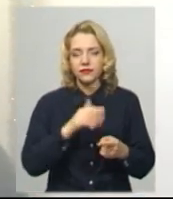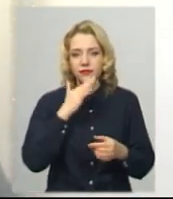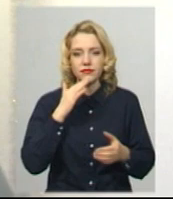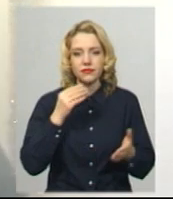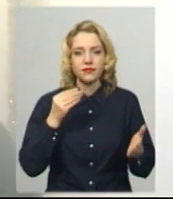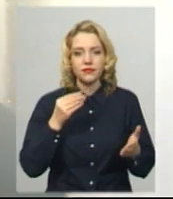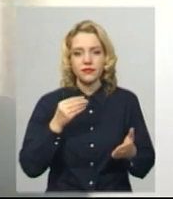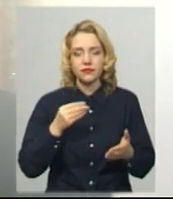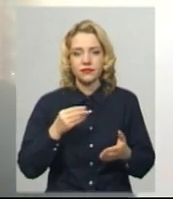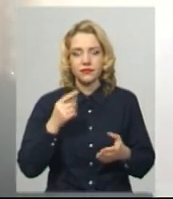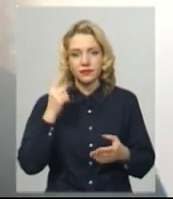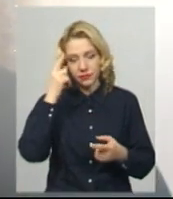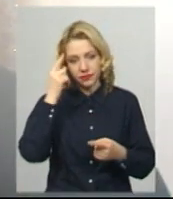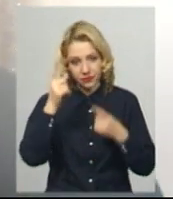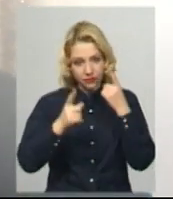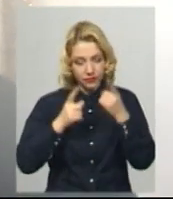сильно.